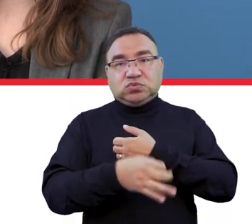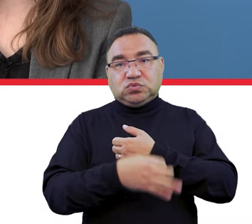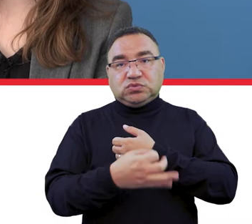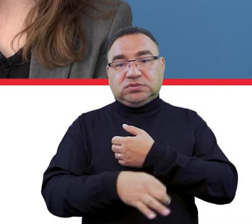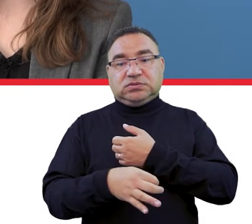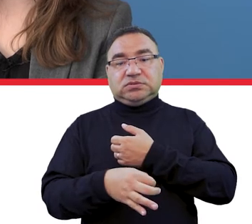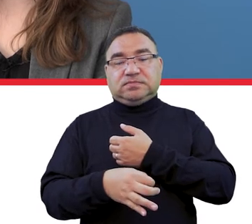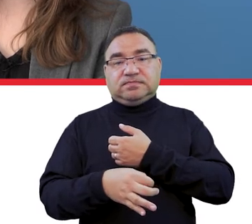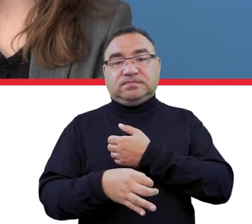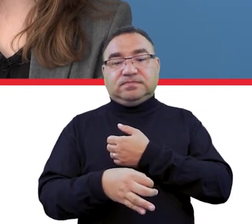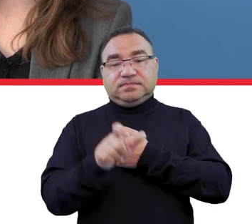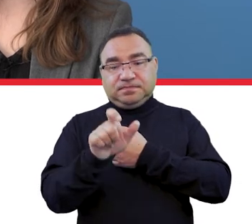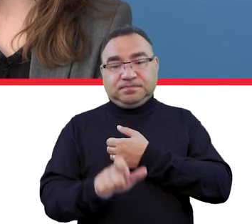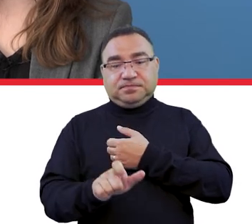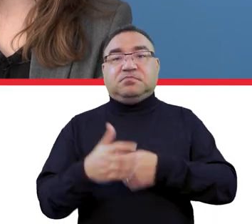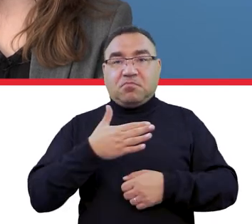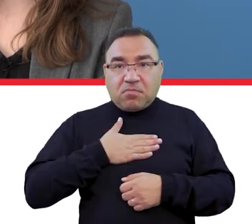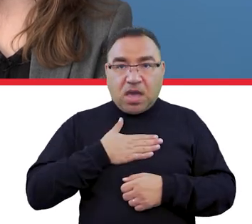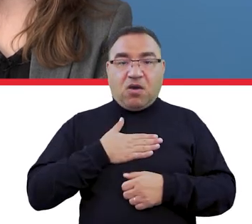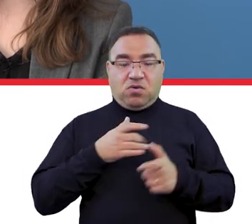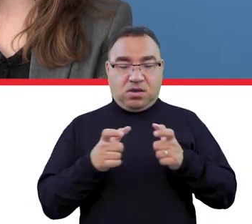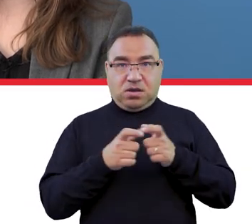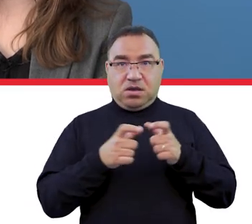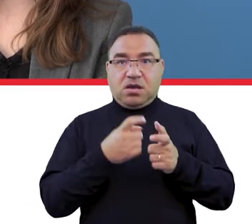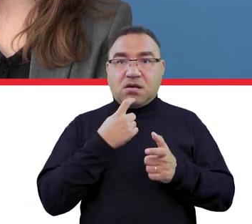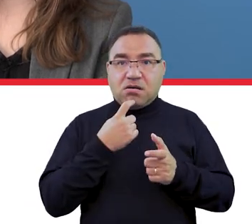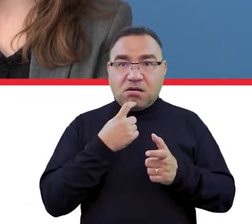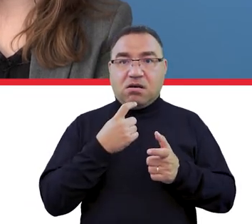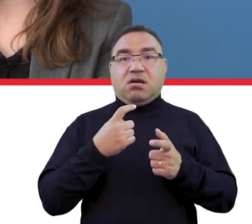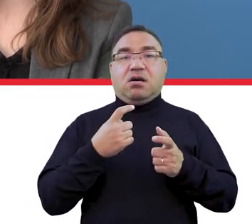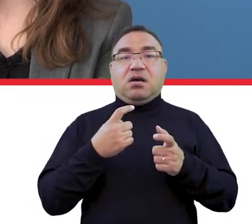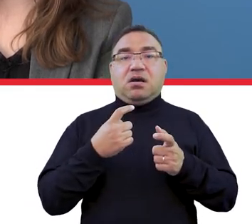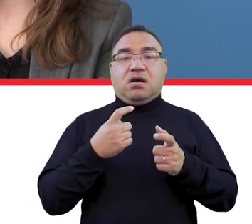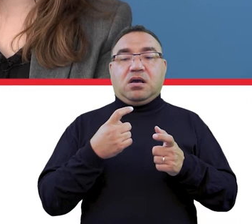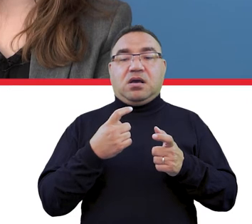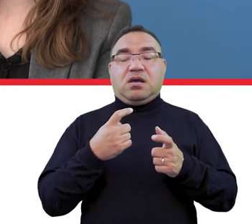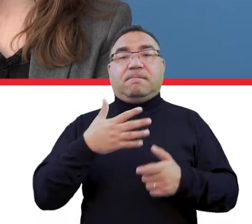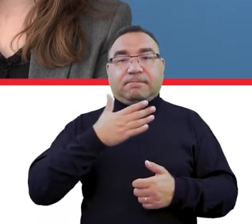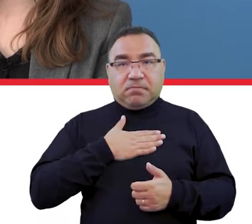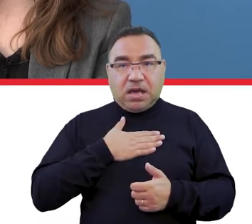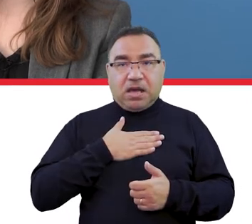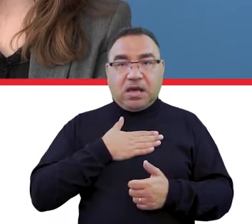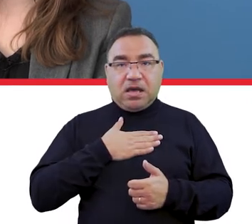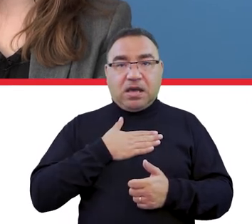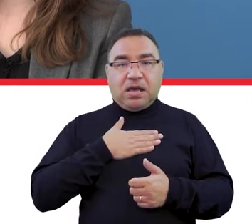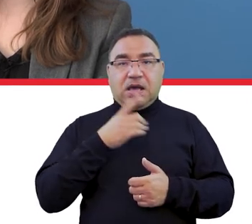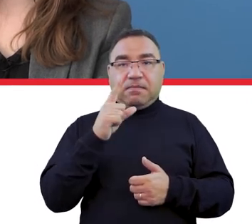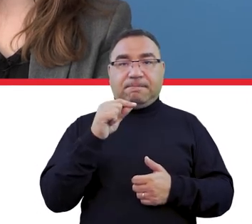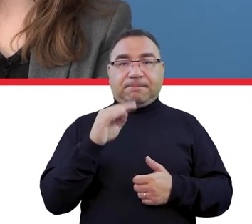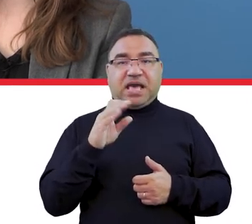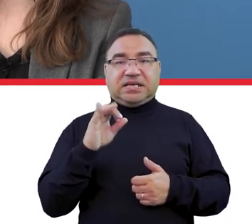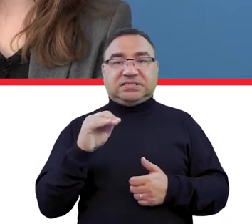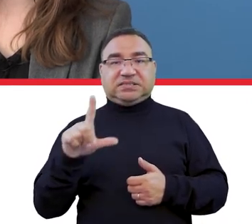miał wydaną elektroniczną legitymację studencką, który posiada PESEL.